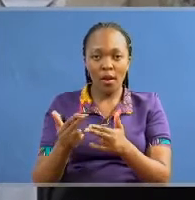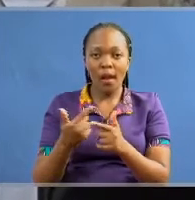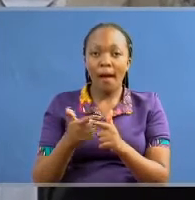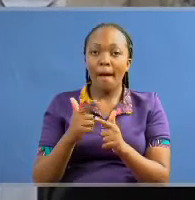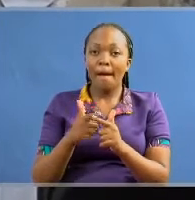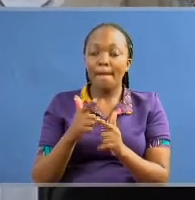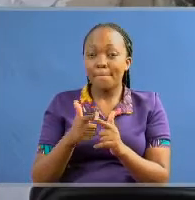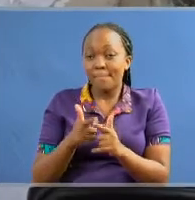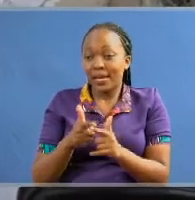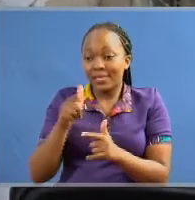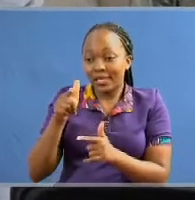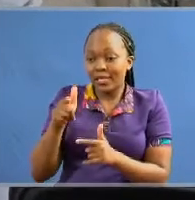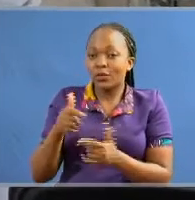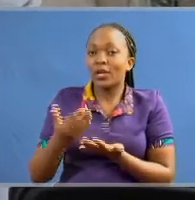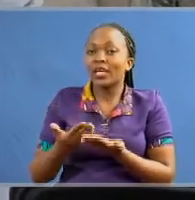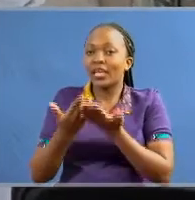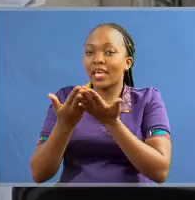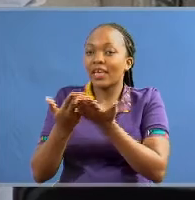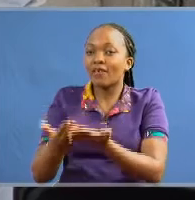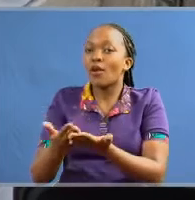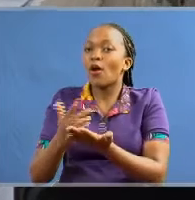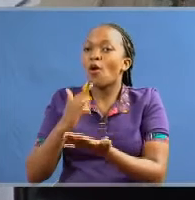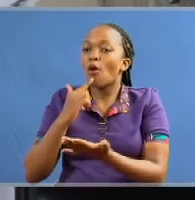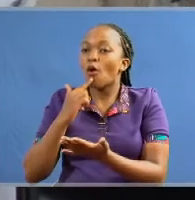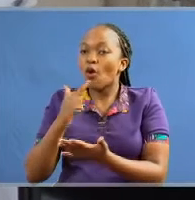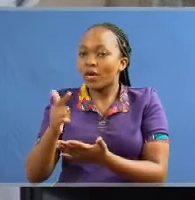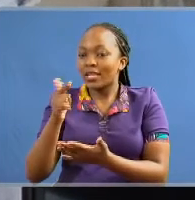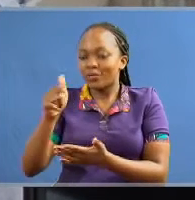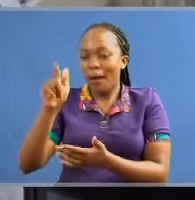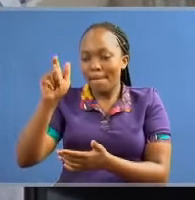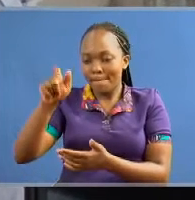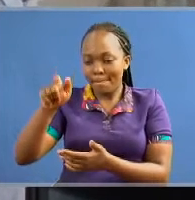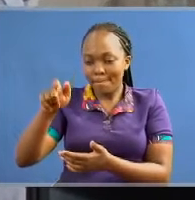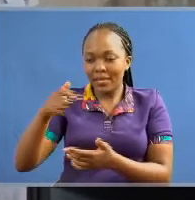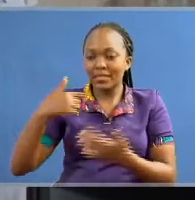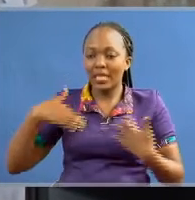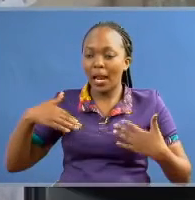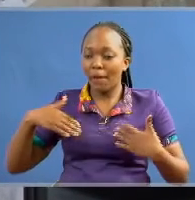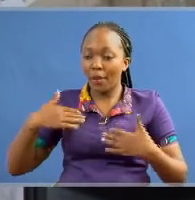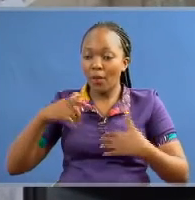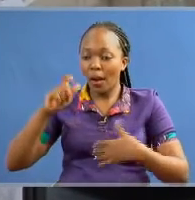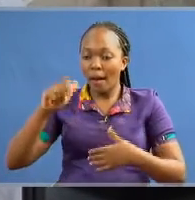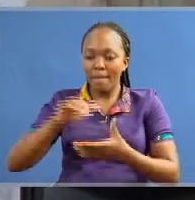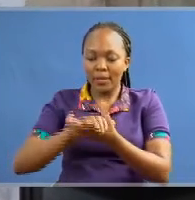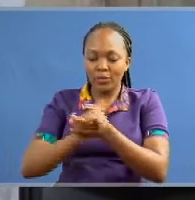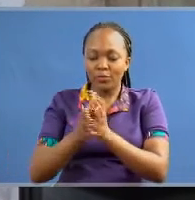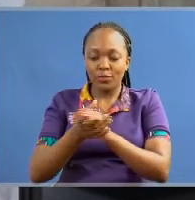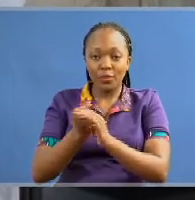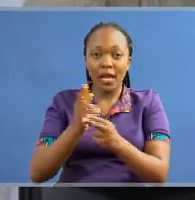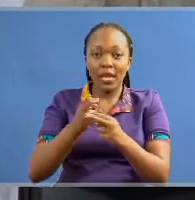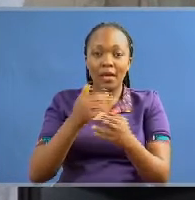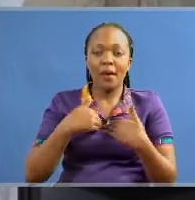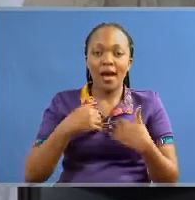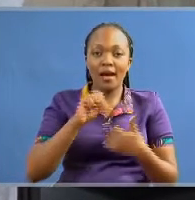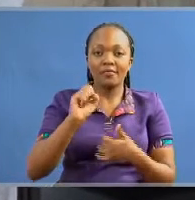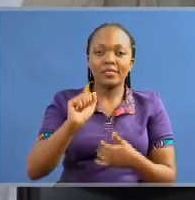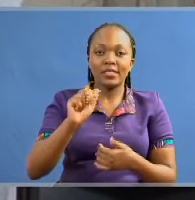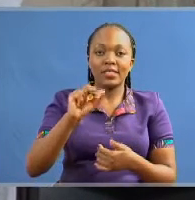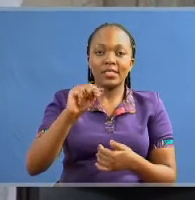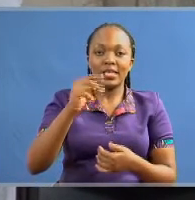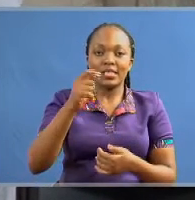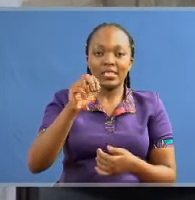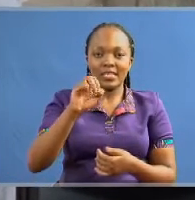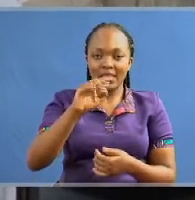wa shirika wa mizingatia usafi. Kwa kuna wa mikono na sabuni malumu, ina ujulikana kama sanitizers jail. Irene Mwangi,